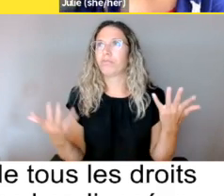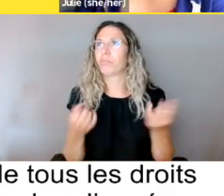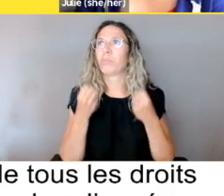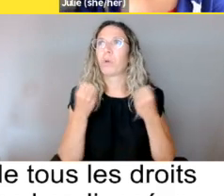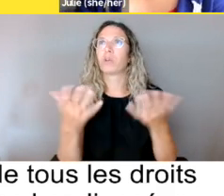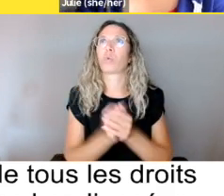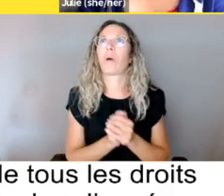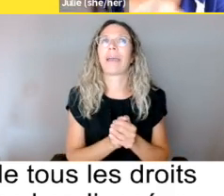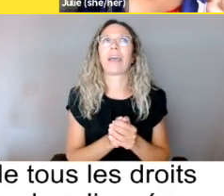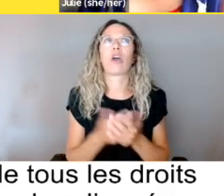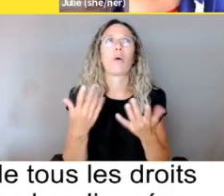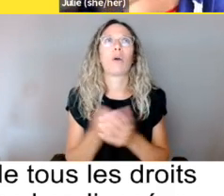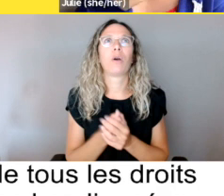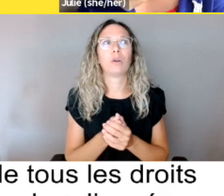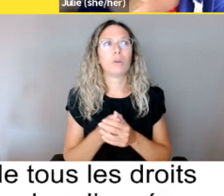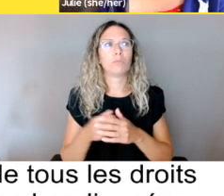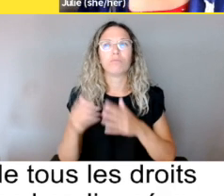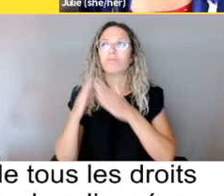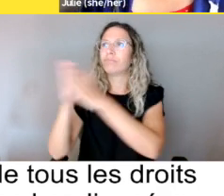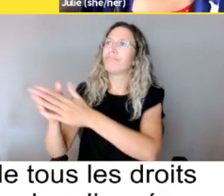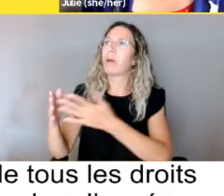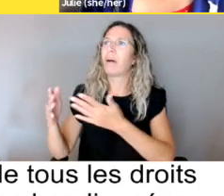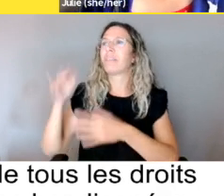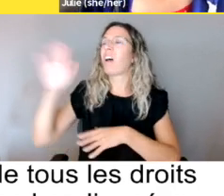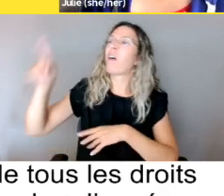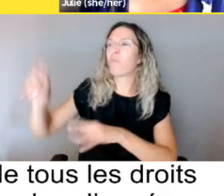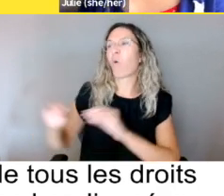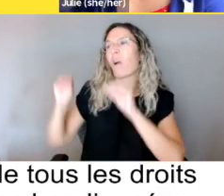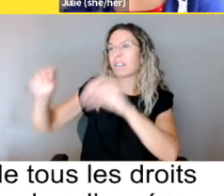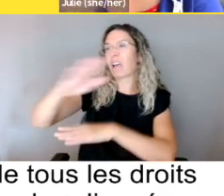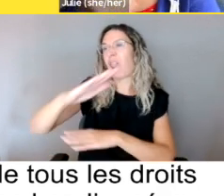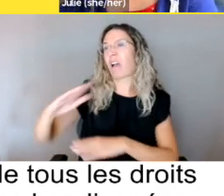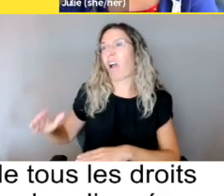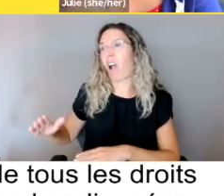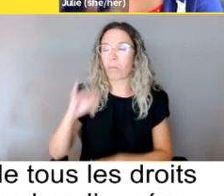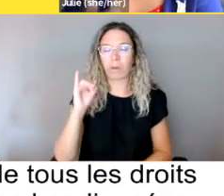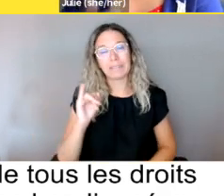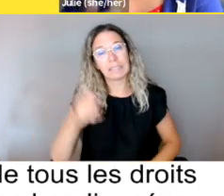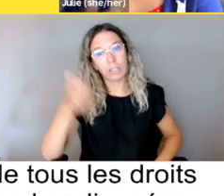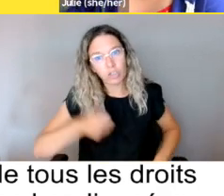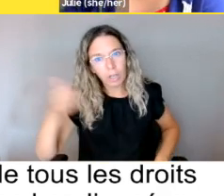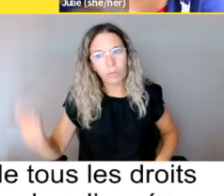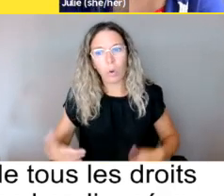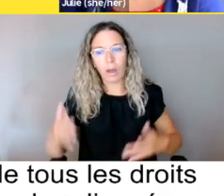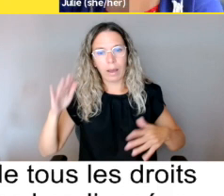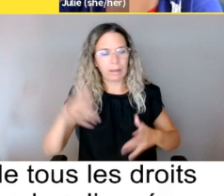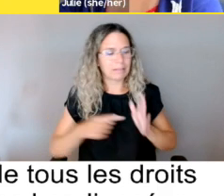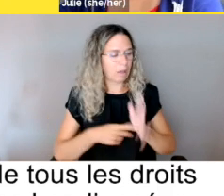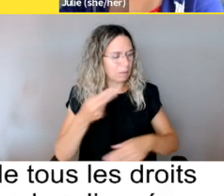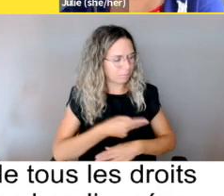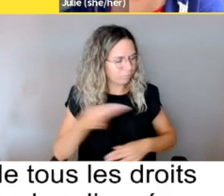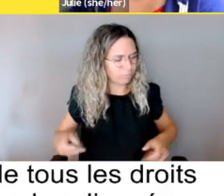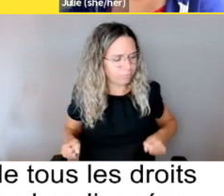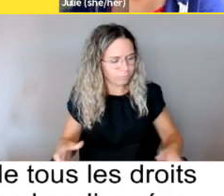l'installation pour d'une rampe chaque fois que quelqu'un à mobilité réduite veut rentrer